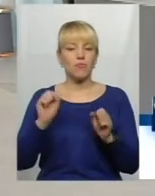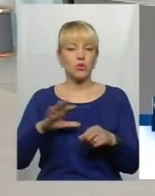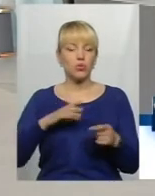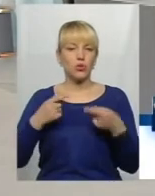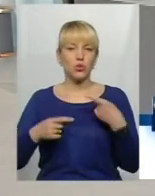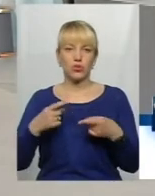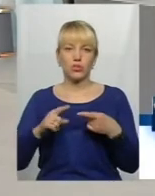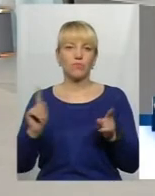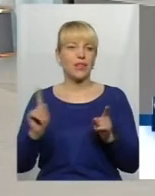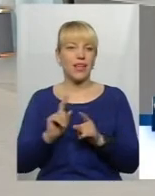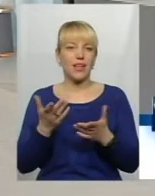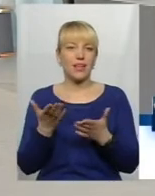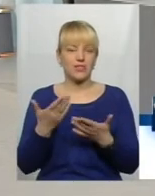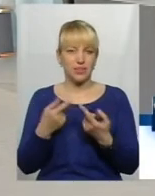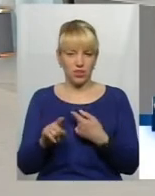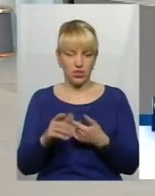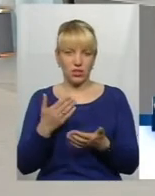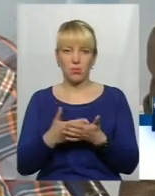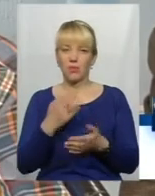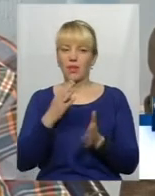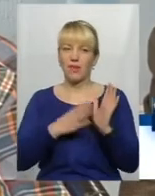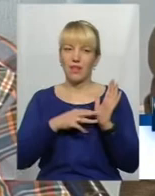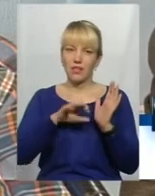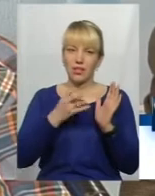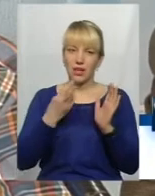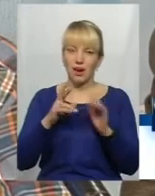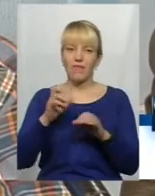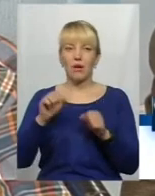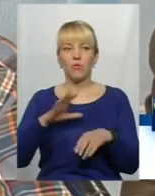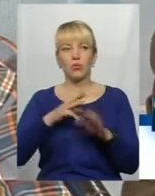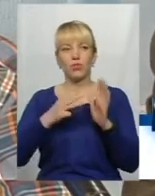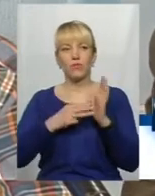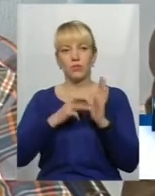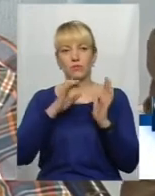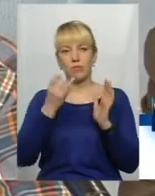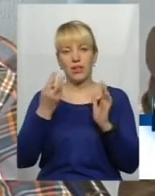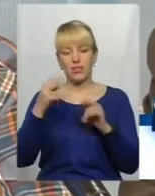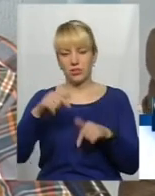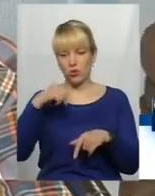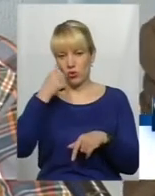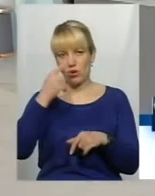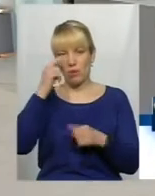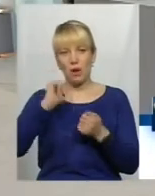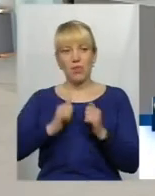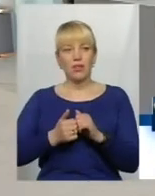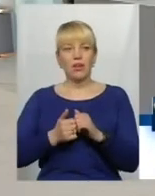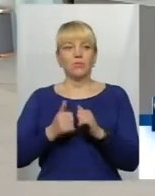було не якесь інше. Навіть на 9 травня, а мабуть, що 8 березня цього року. Ну, ми пам'ятаємо вже і